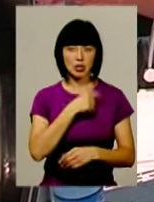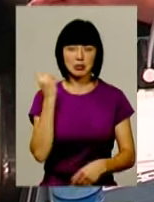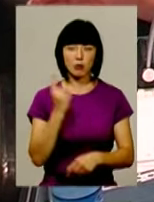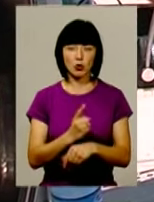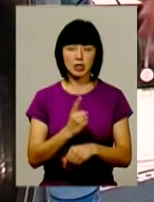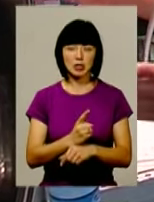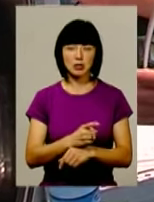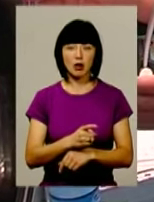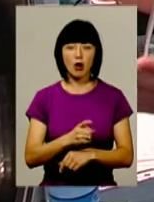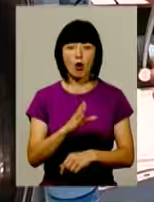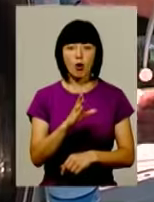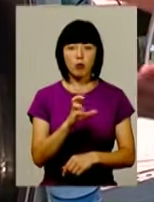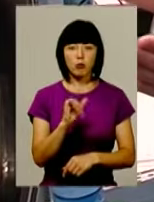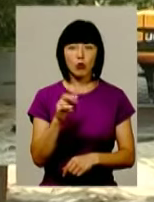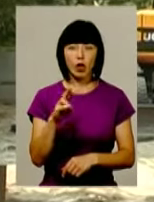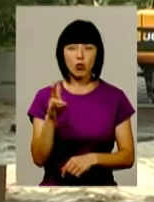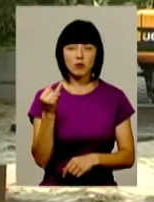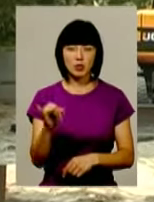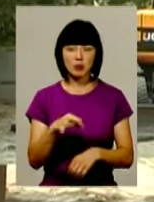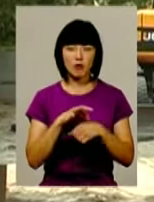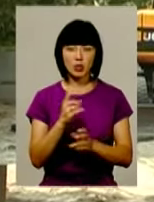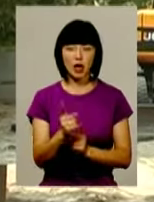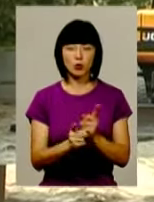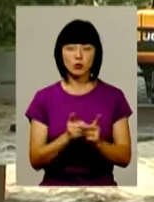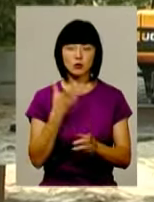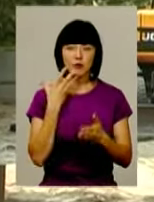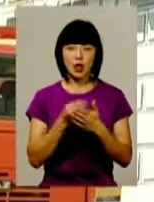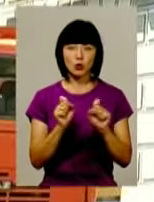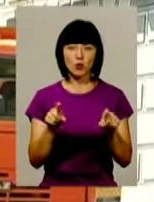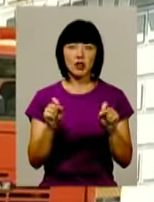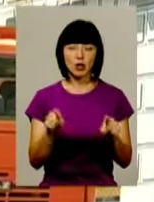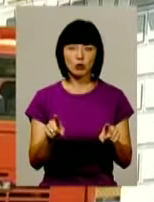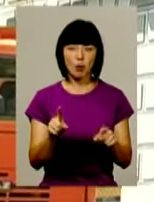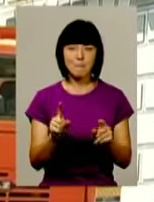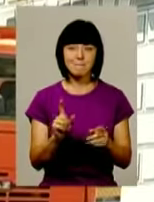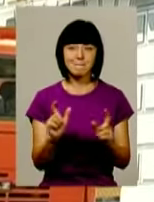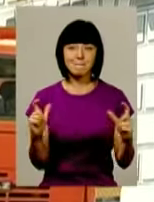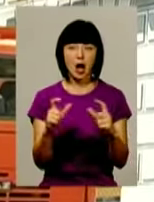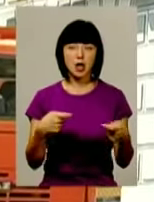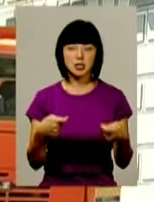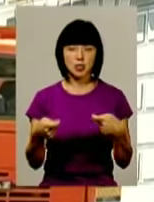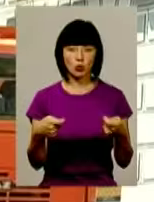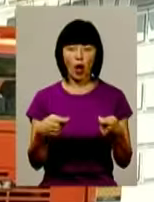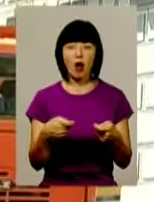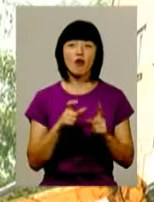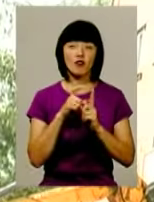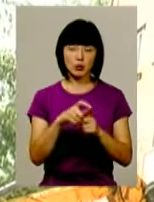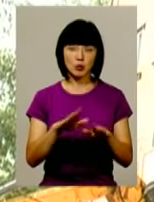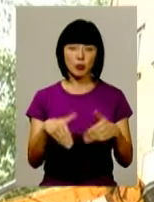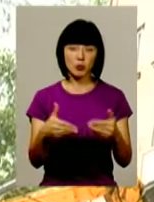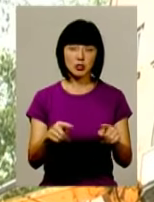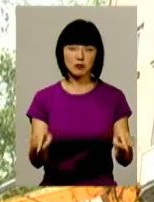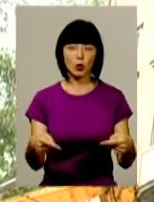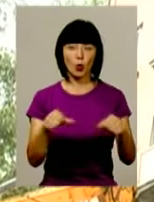заборонити депутату Валерію Буяновському проводити реконструкцію власного ювелірного магазину. У відповідь його колеги депутати запропонували